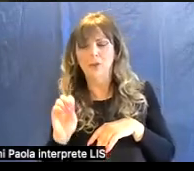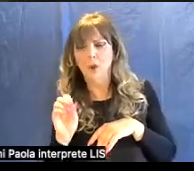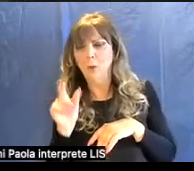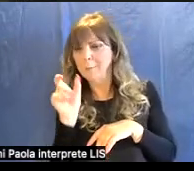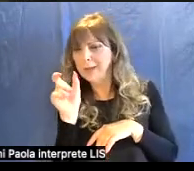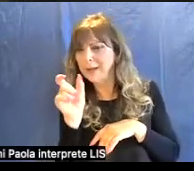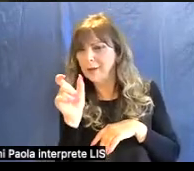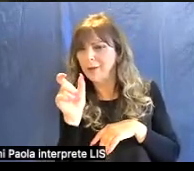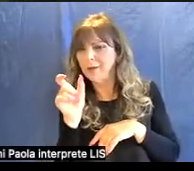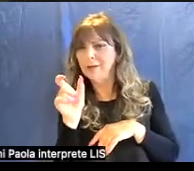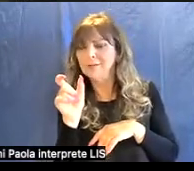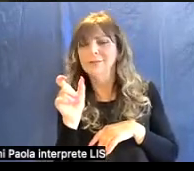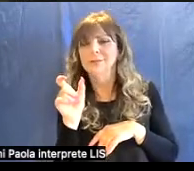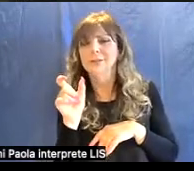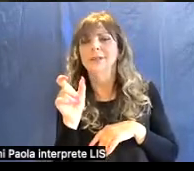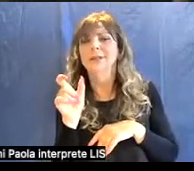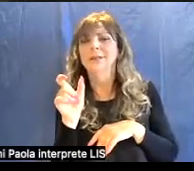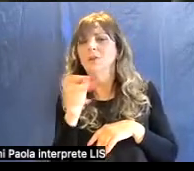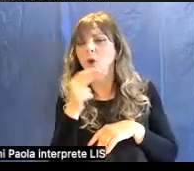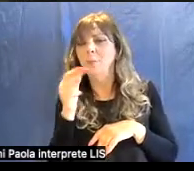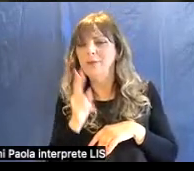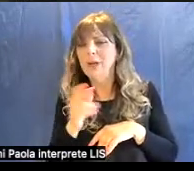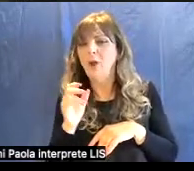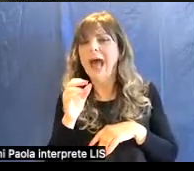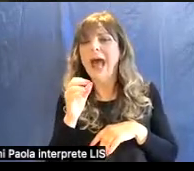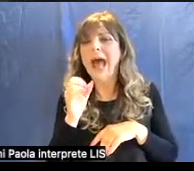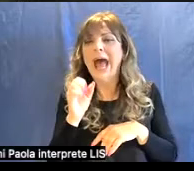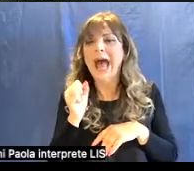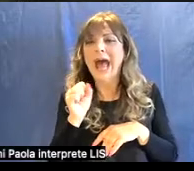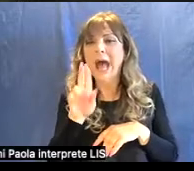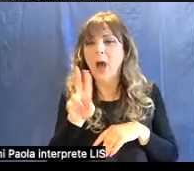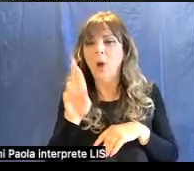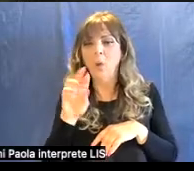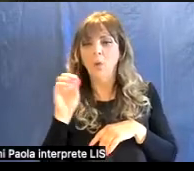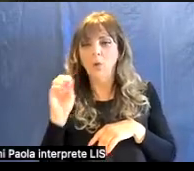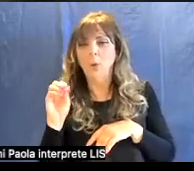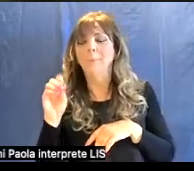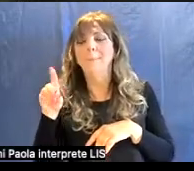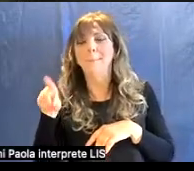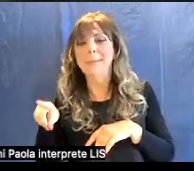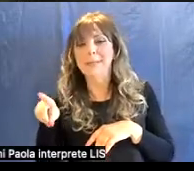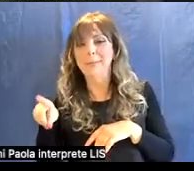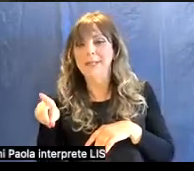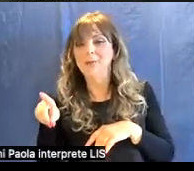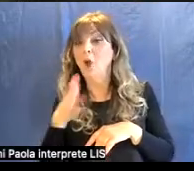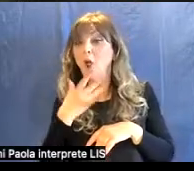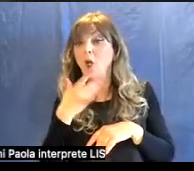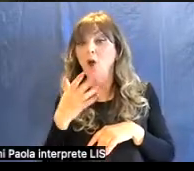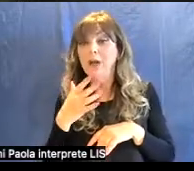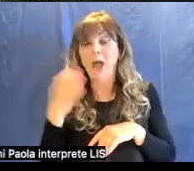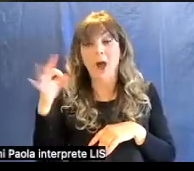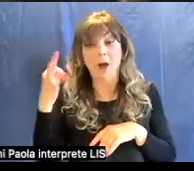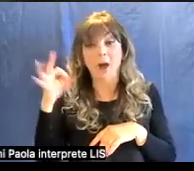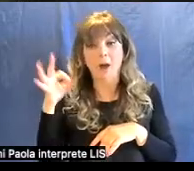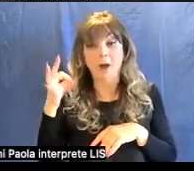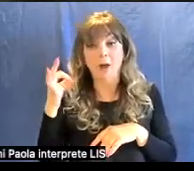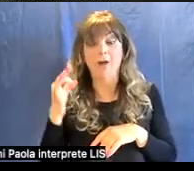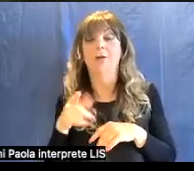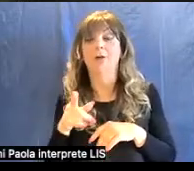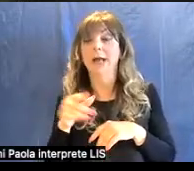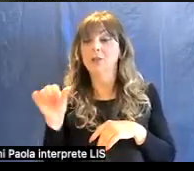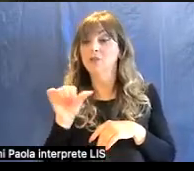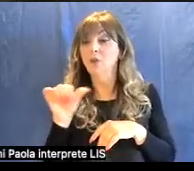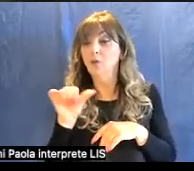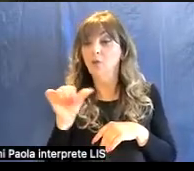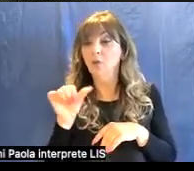auripigmentum, un pigmento color oro usato, è un solfuro di arsenico usato